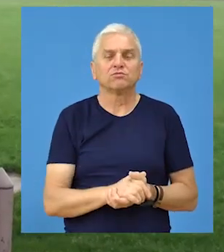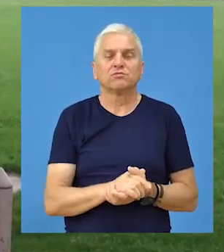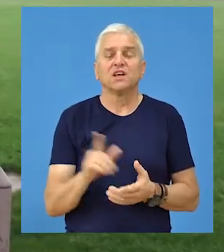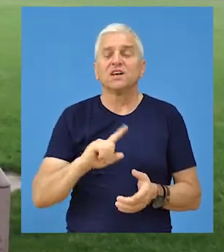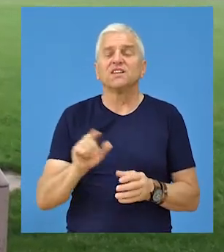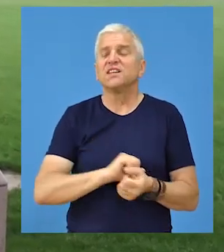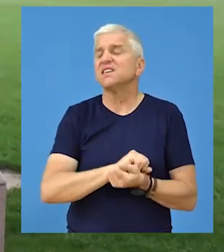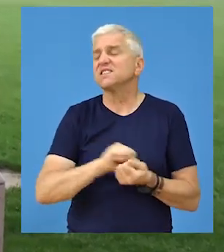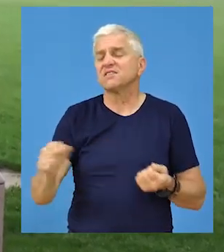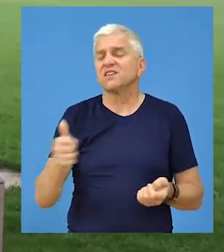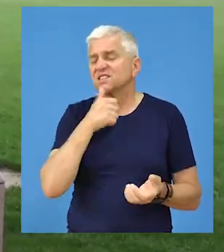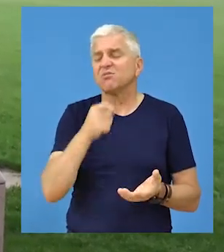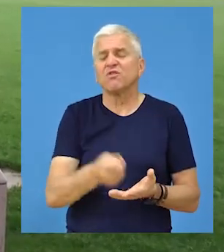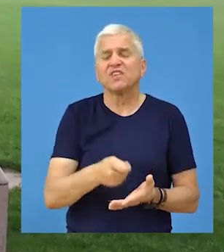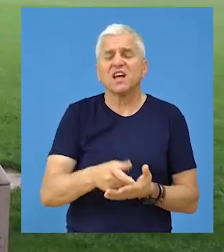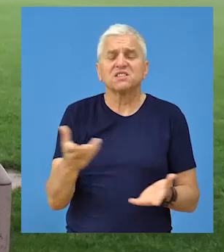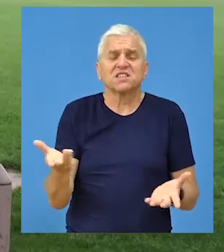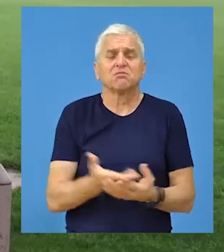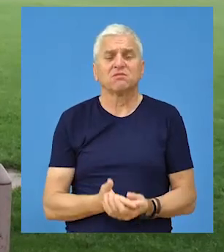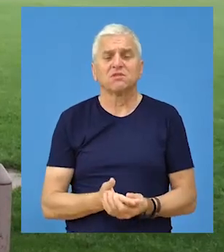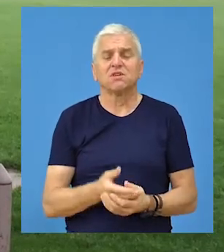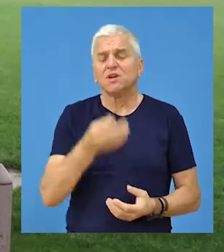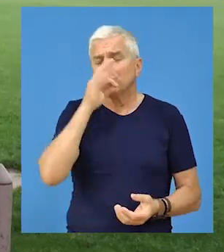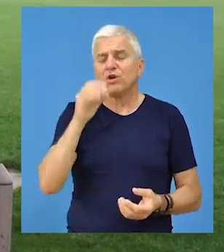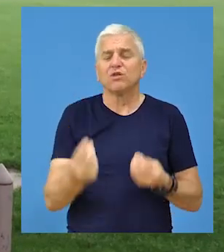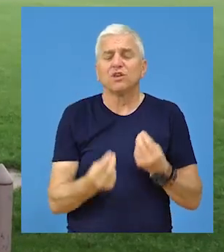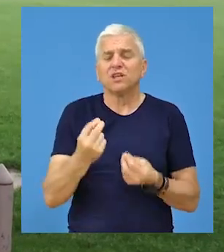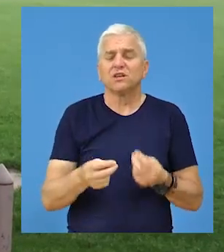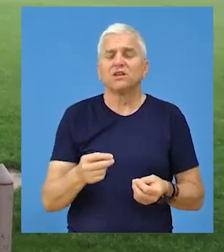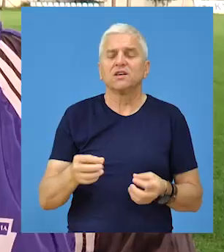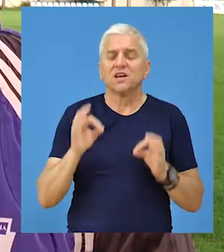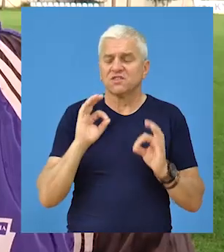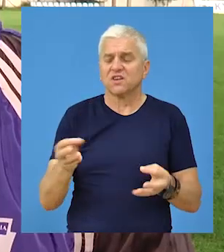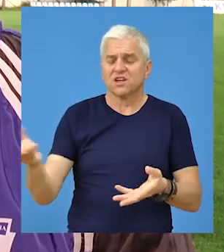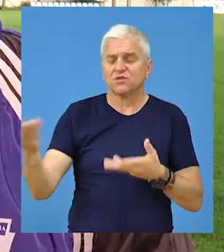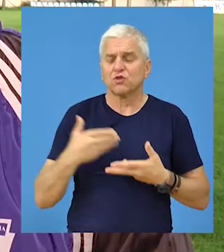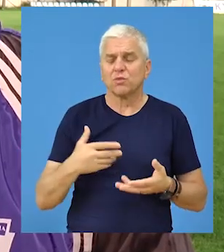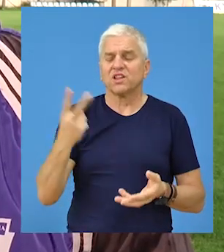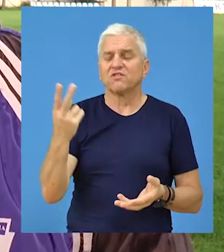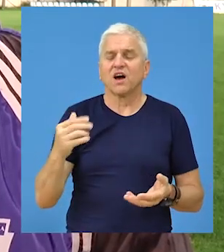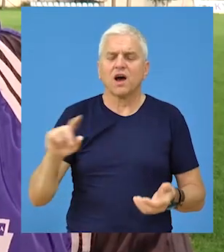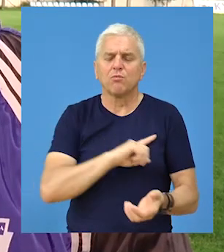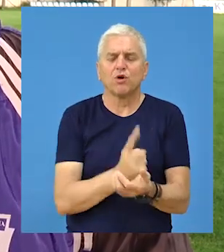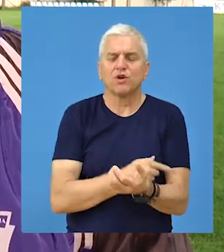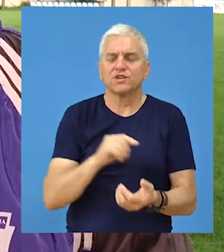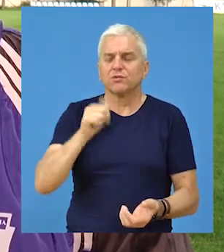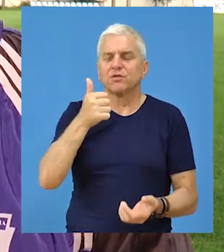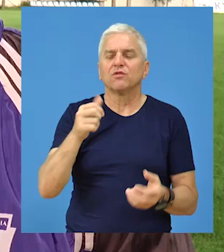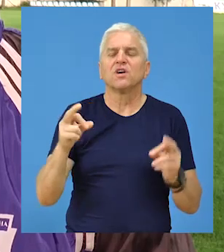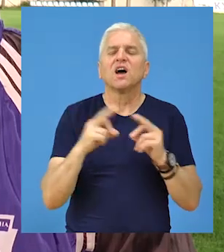jer nije sve ni u financijama, ni u boljoj igri. Zvanično su stigla dva pojačanja,